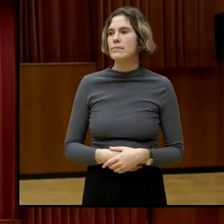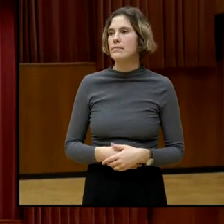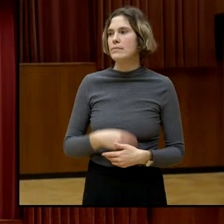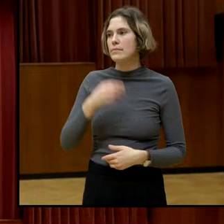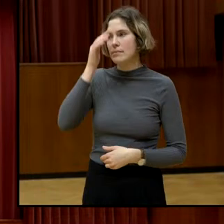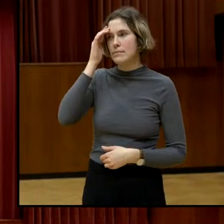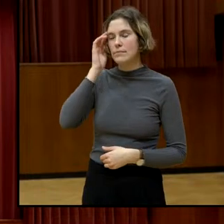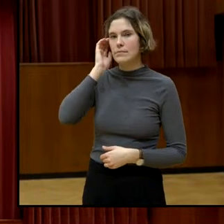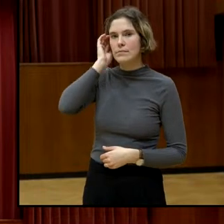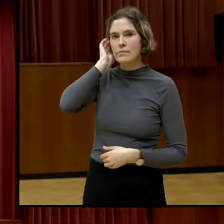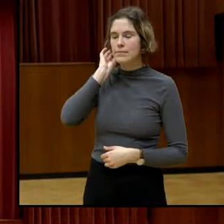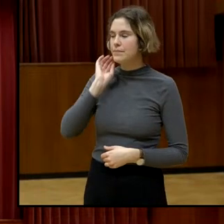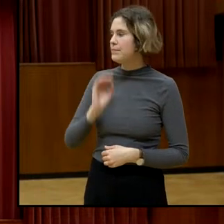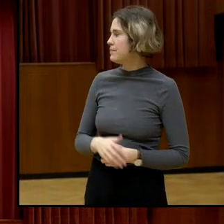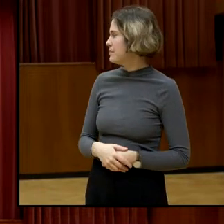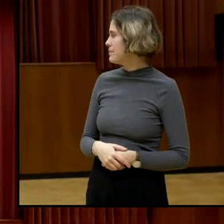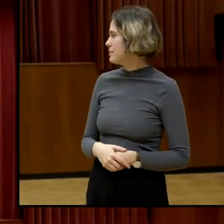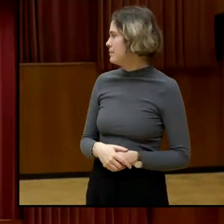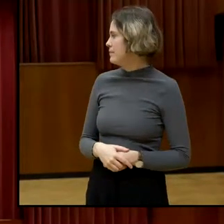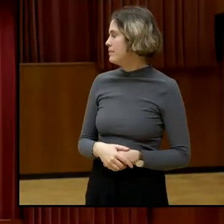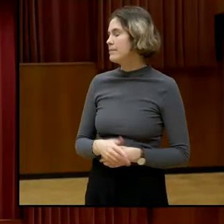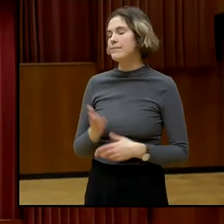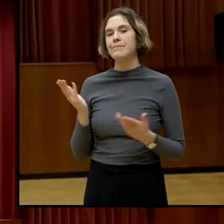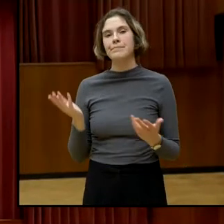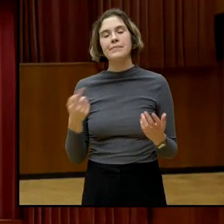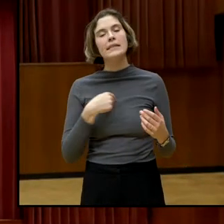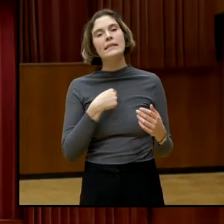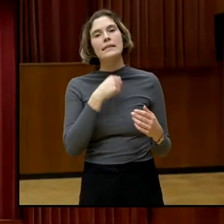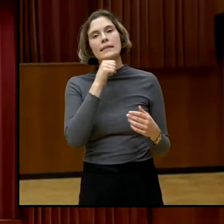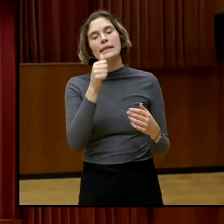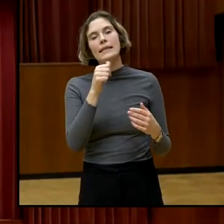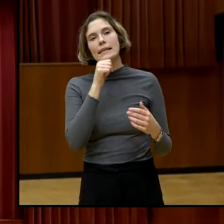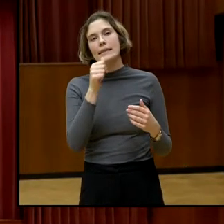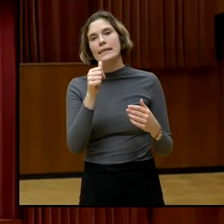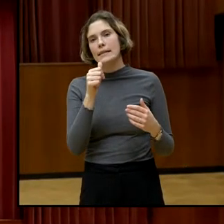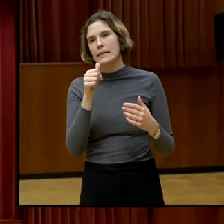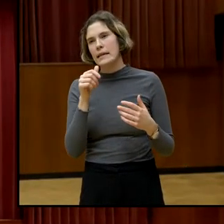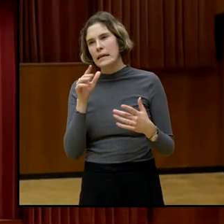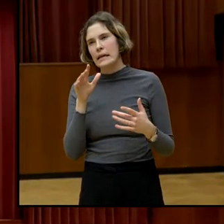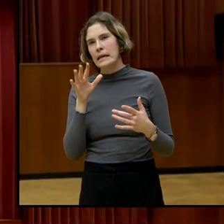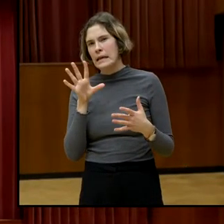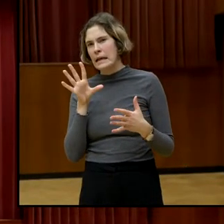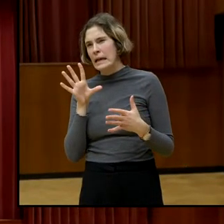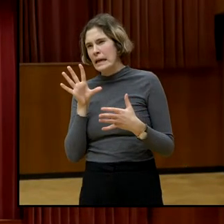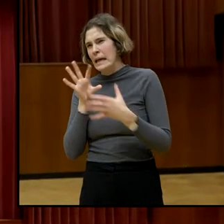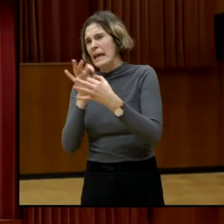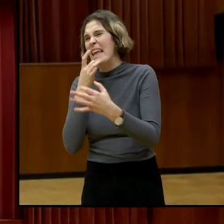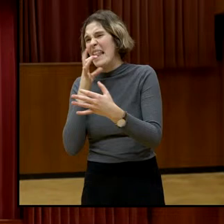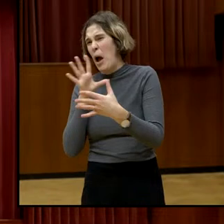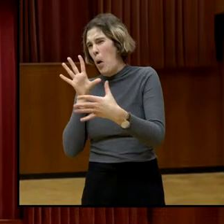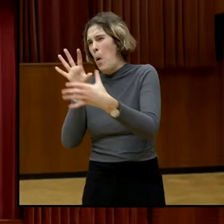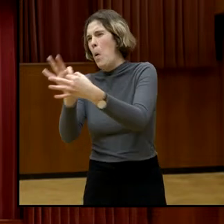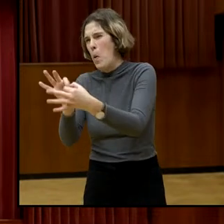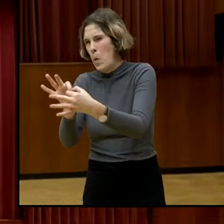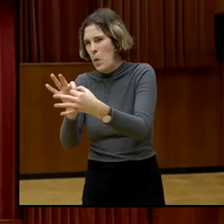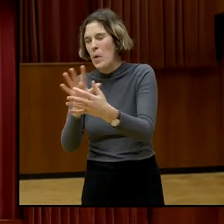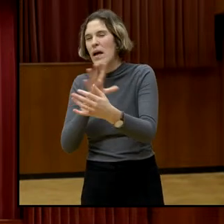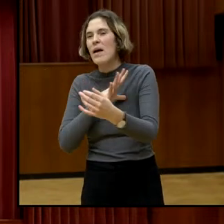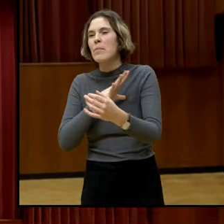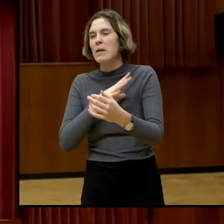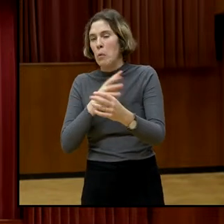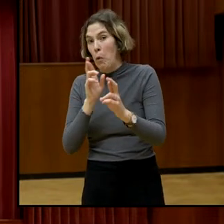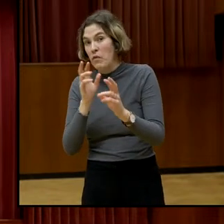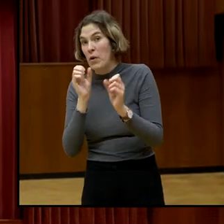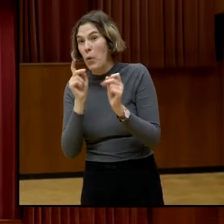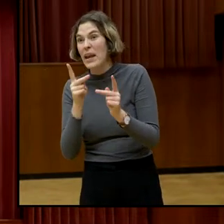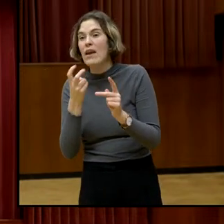Ich schließe da jetzt nicht unbedingt an, ich hoffe, das ist in Ordnung, aber ich wollte trotzdem auch noch was zu diesen Themen sagen, die